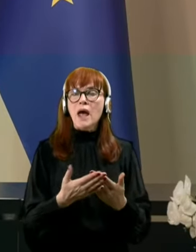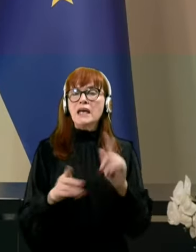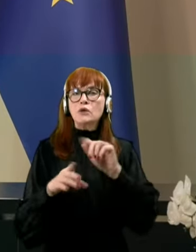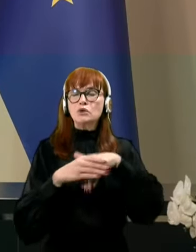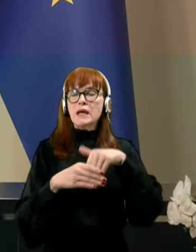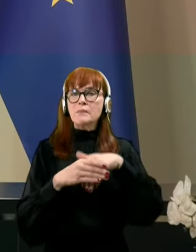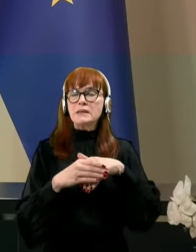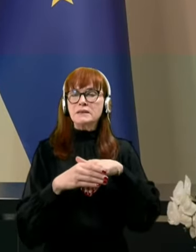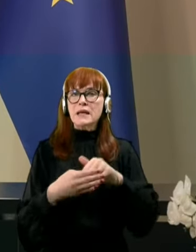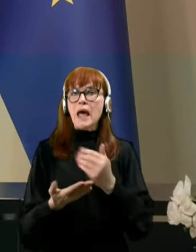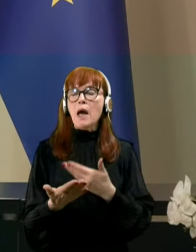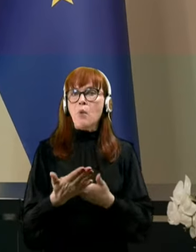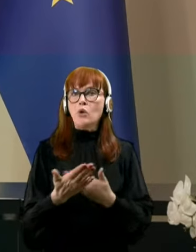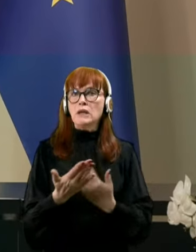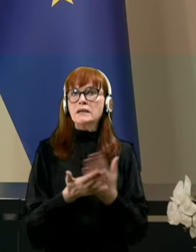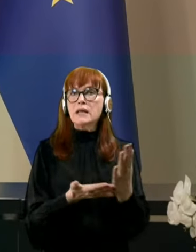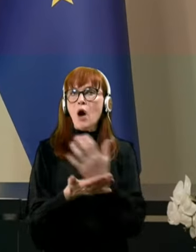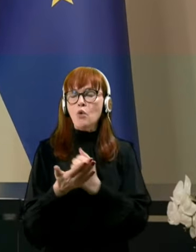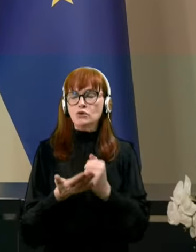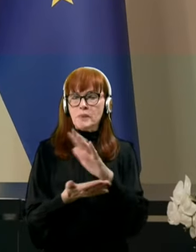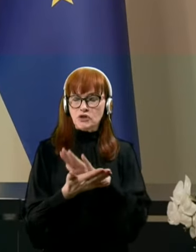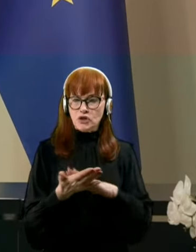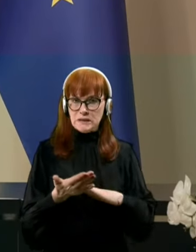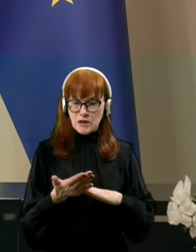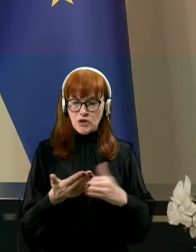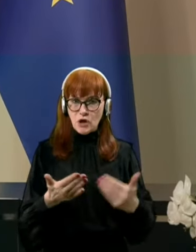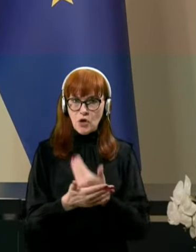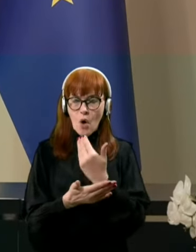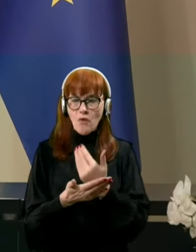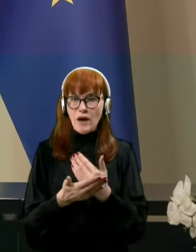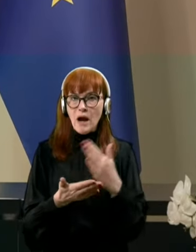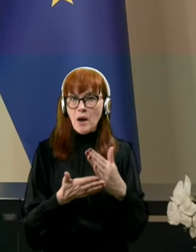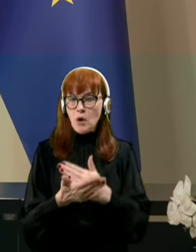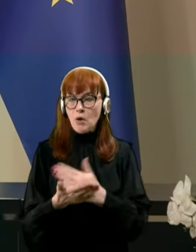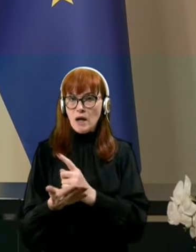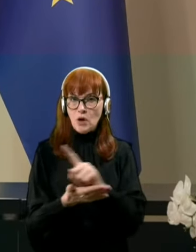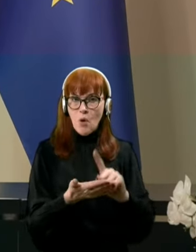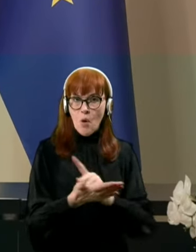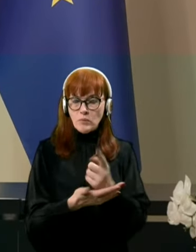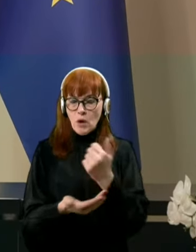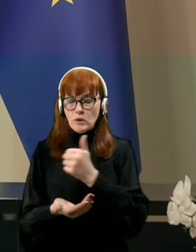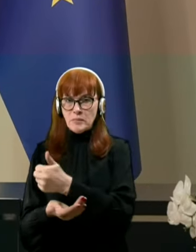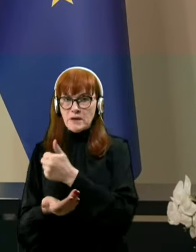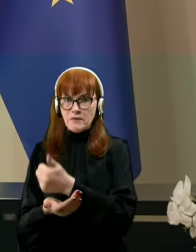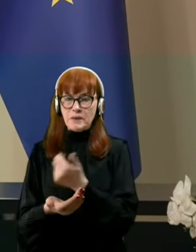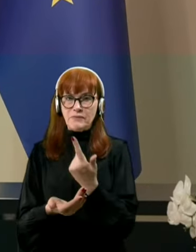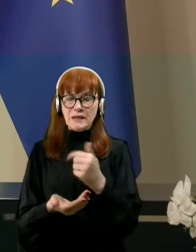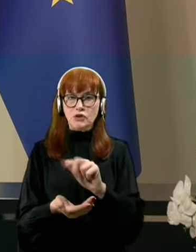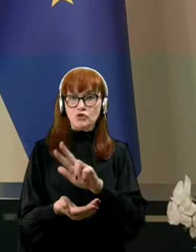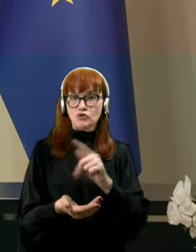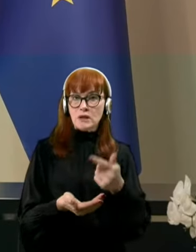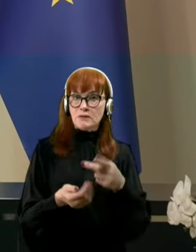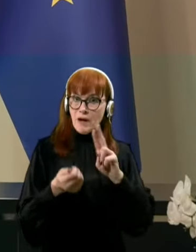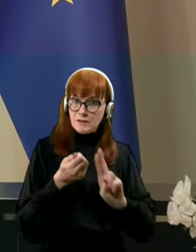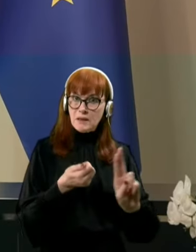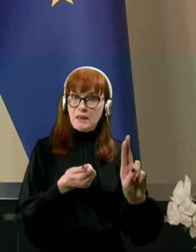uspešen začetek novega programskega obdobja od 1.1.2024 dalje.